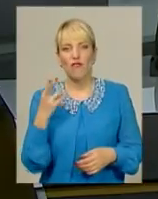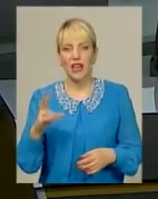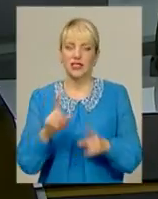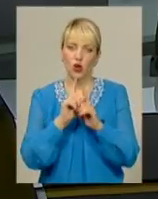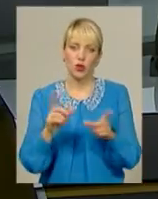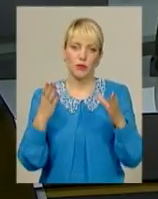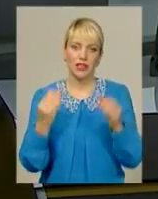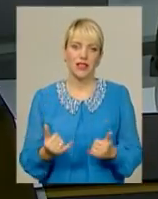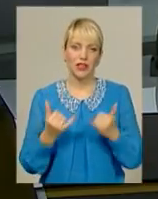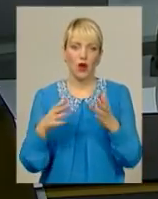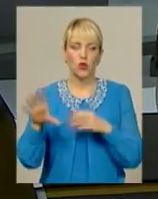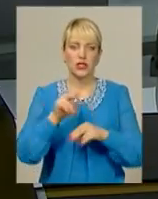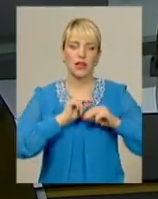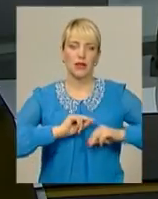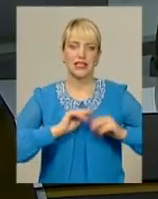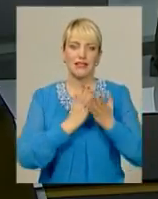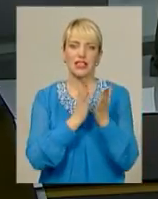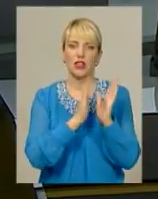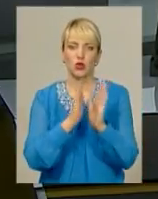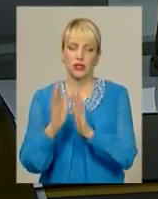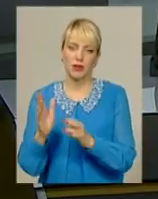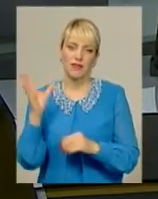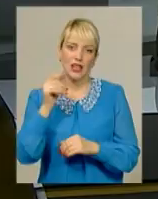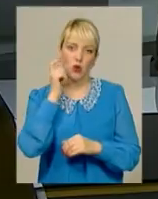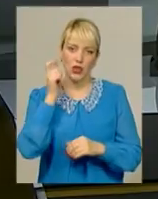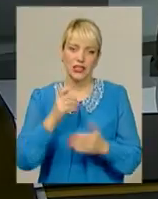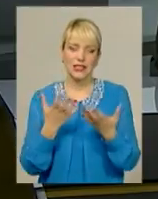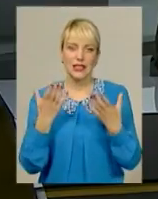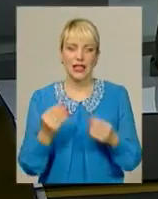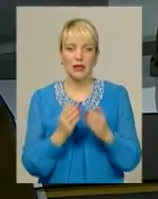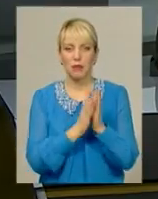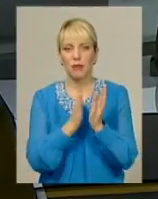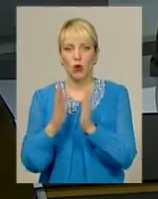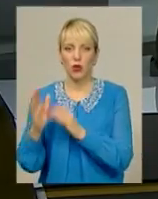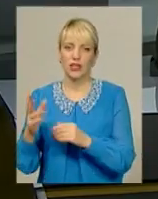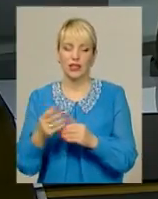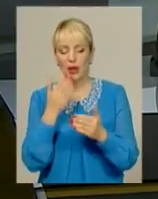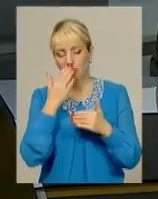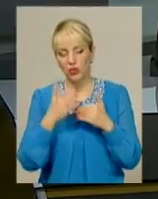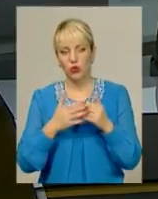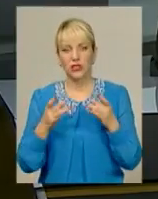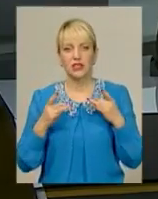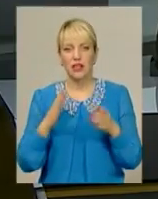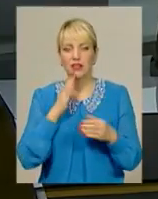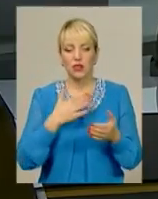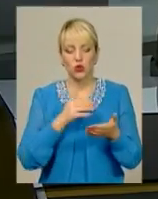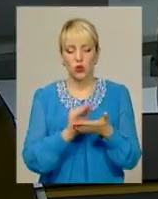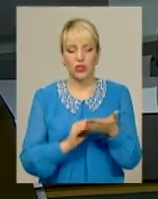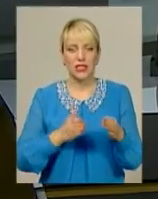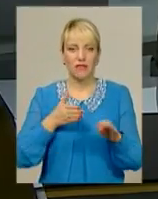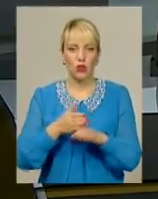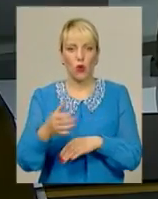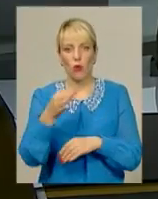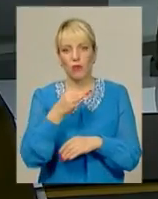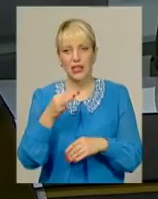особливий день для усіх працівників книгозбірень. Всеукраїнський день бібліотек. Напередодні свята наші журналісти завітали до обласної